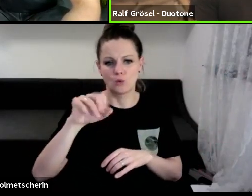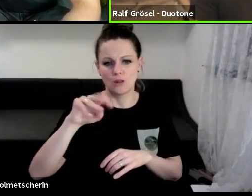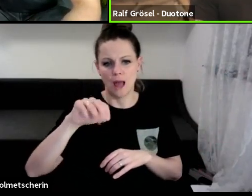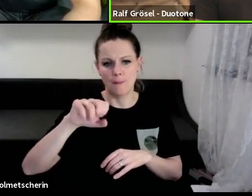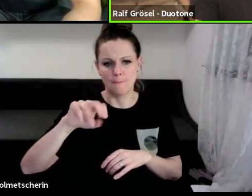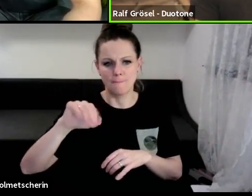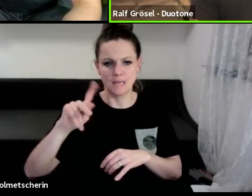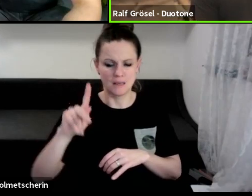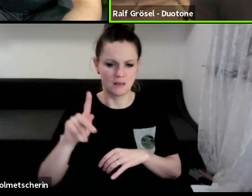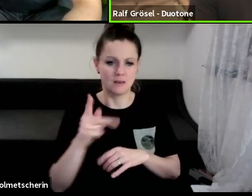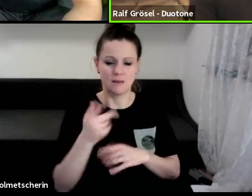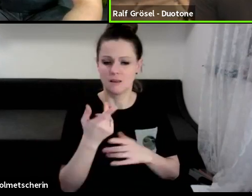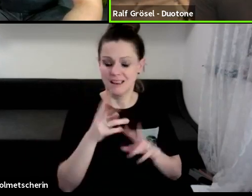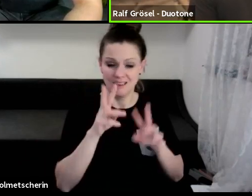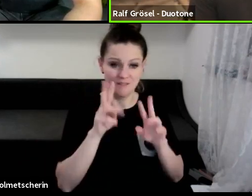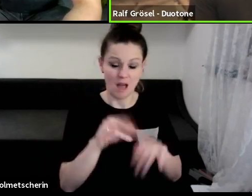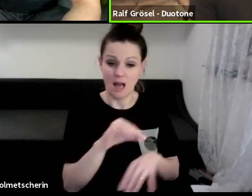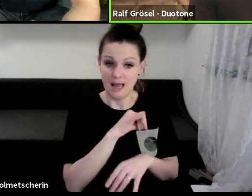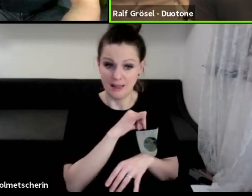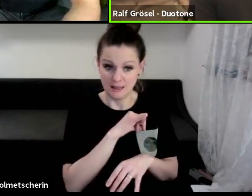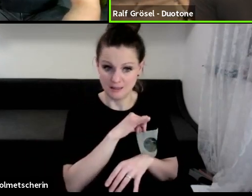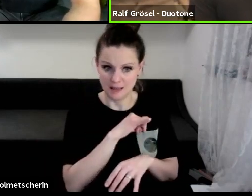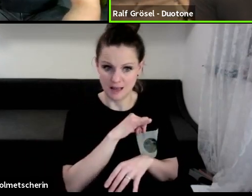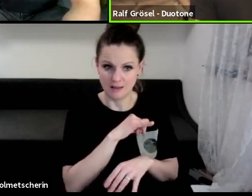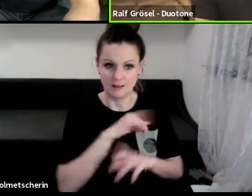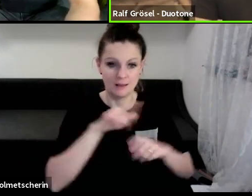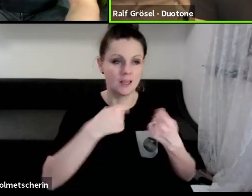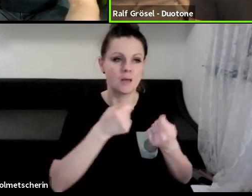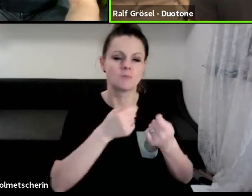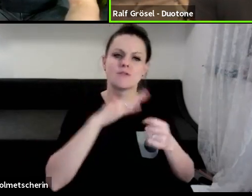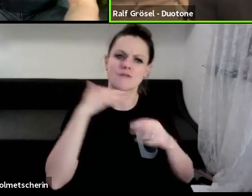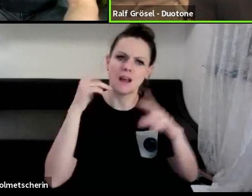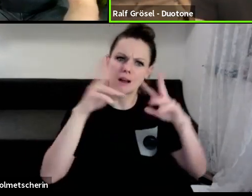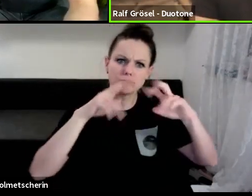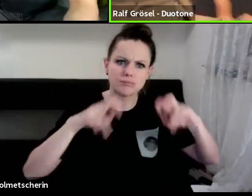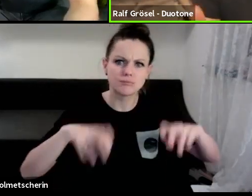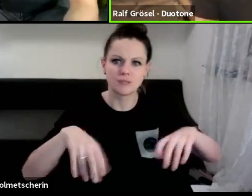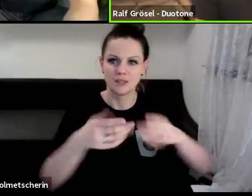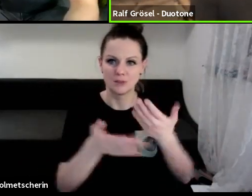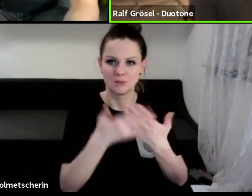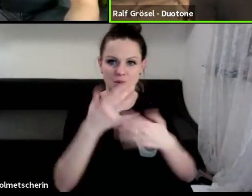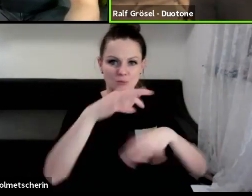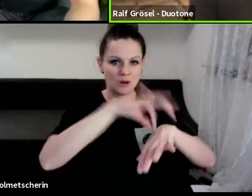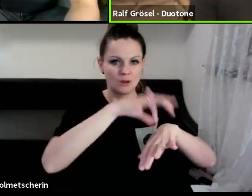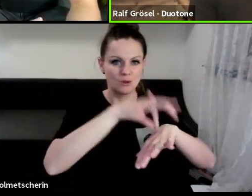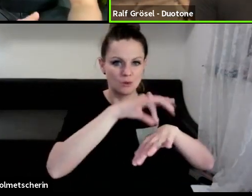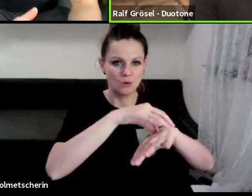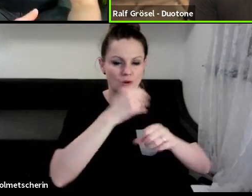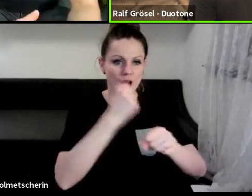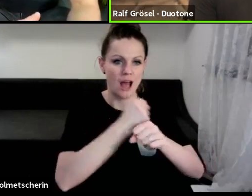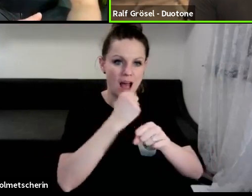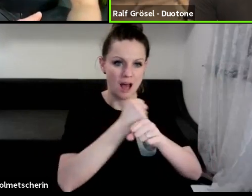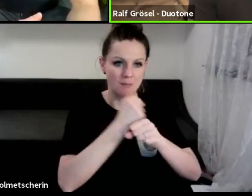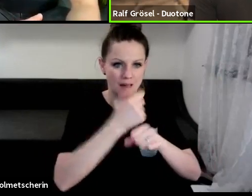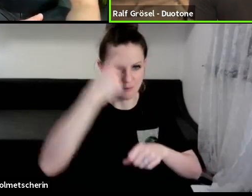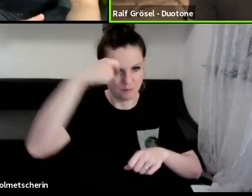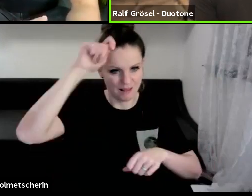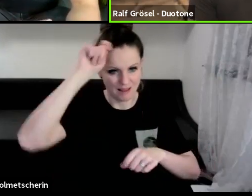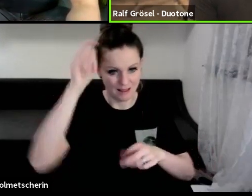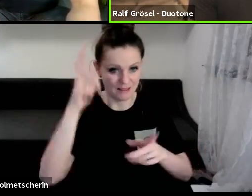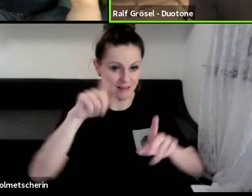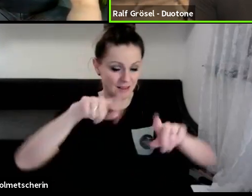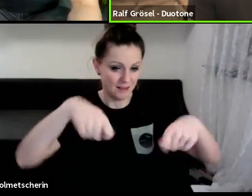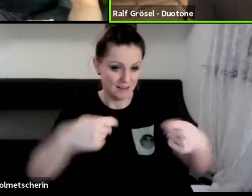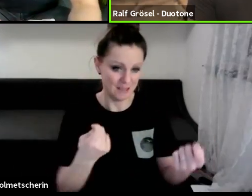wahnsinnig interessant. gibt es ja auch viele Arbeiten mit dazu, Doktorarbeiten mit dazu, zum Beispiel von der TU Berlin, weil es